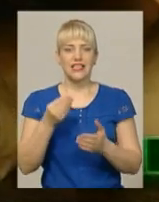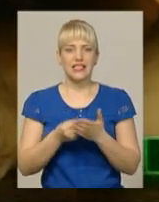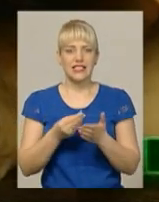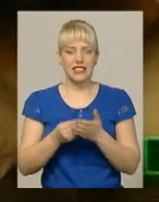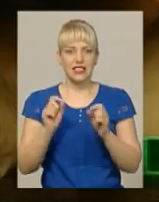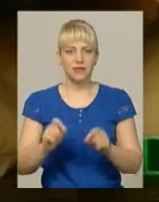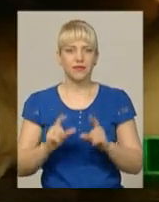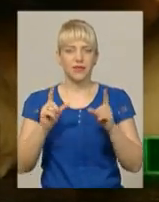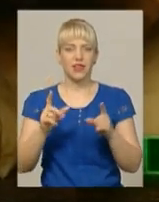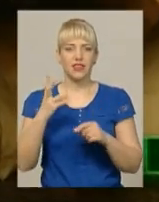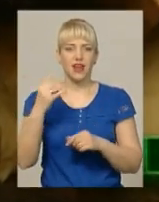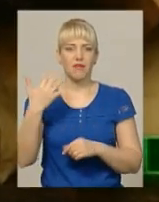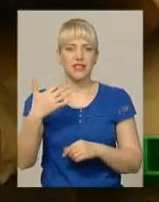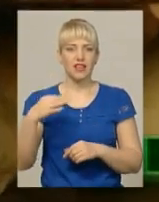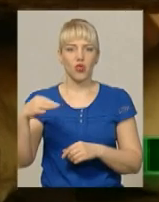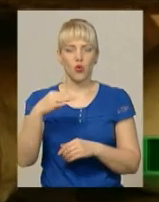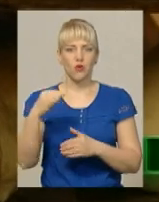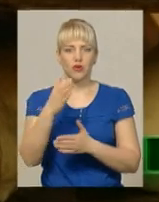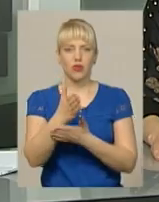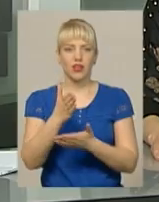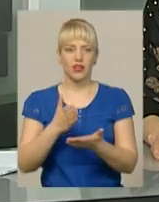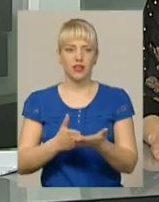Хмельниччині подорожчав майже на 50 копійок.